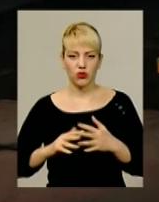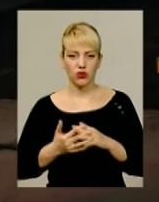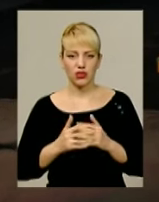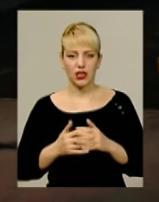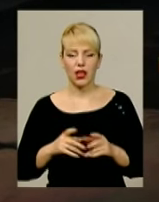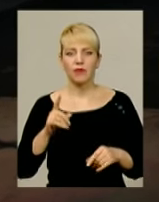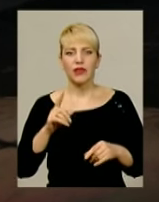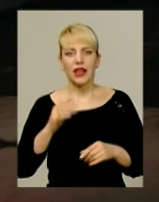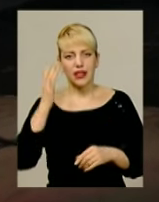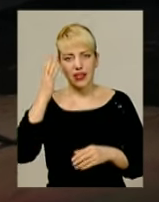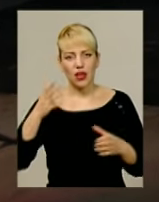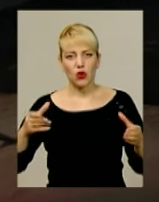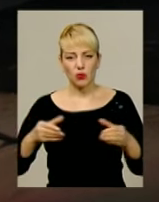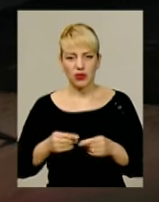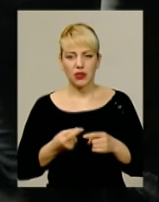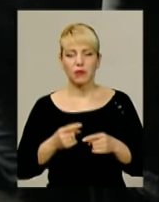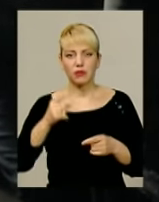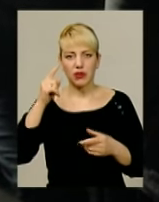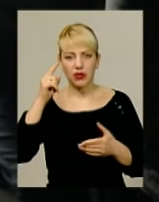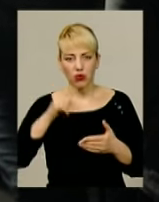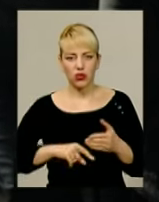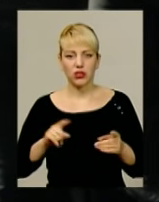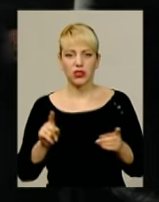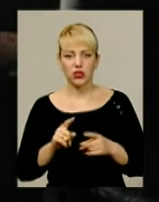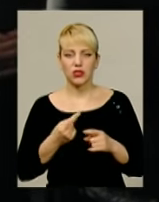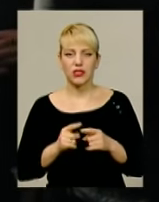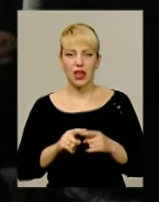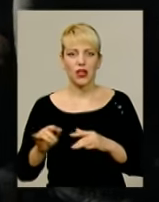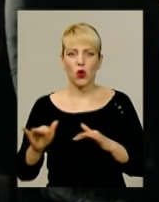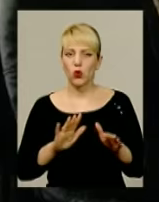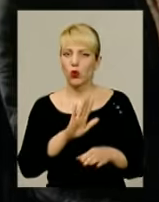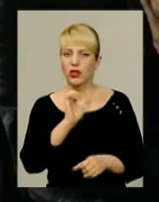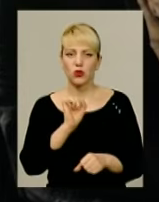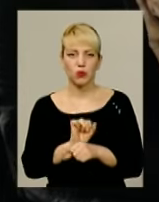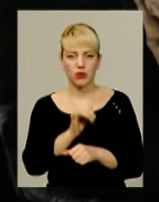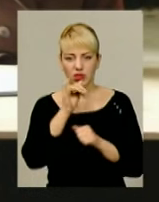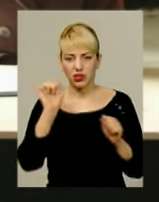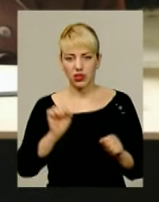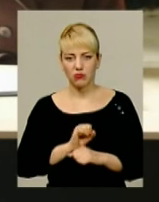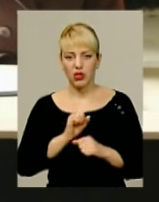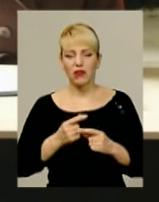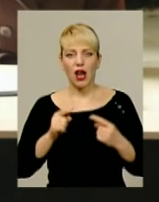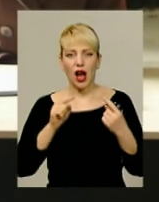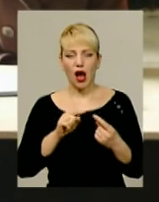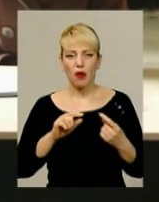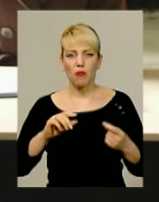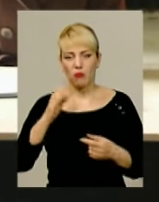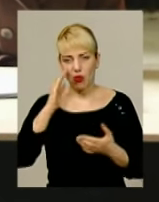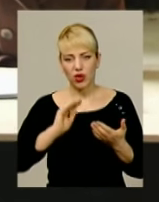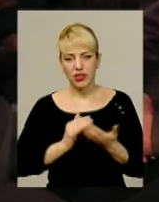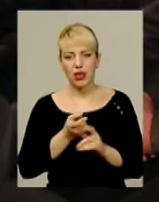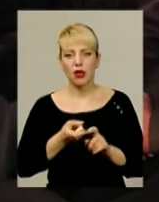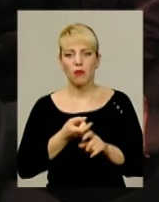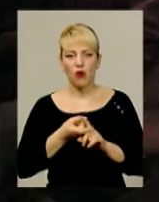Ідейники кооперативу переконані – цей економічний рух уже не зупинити. Він аполітичний і пов'язаний лише з використанням тих